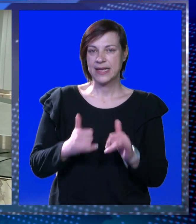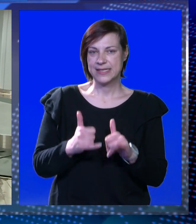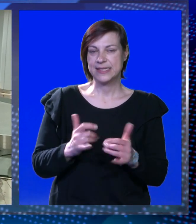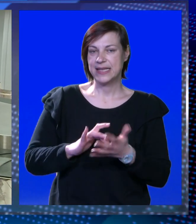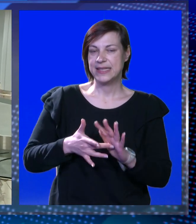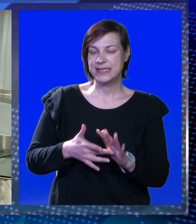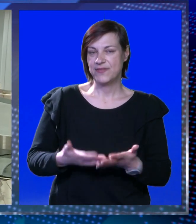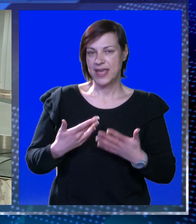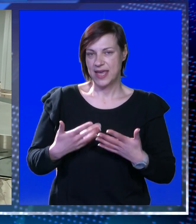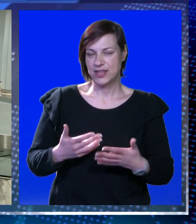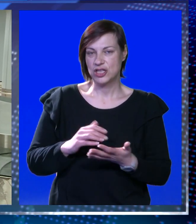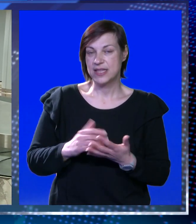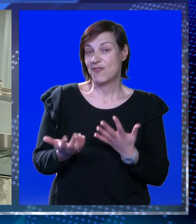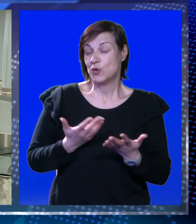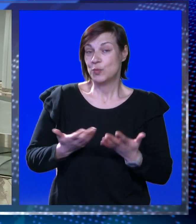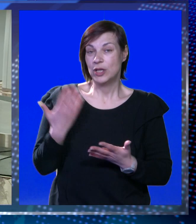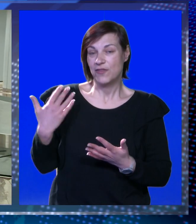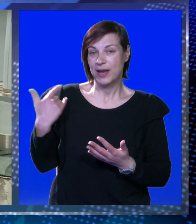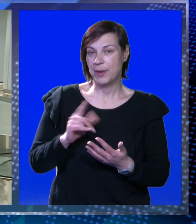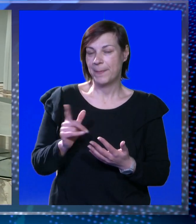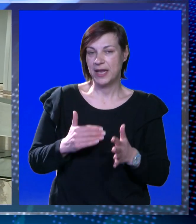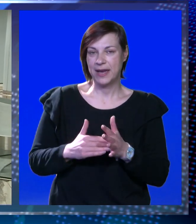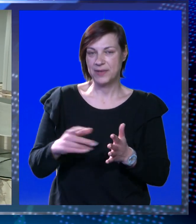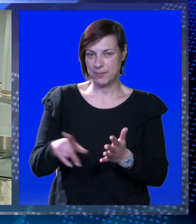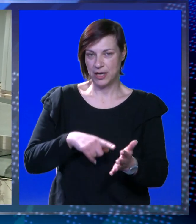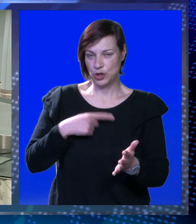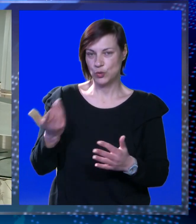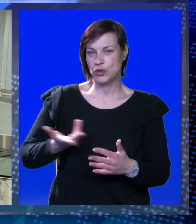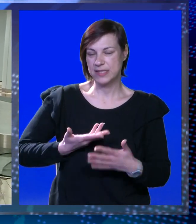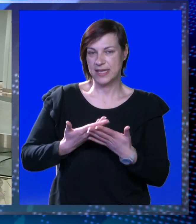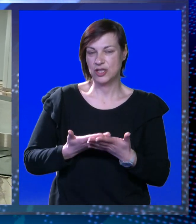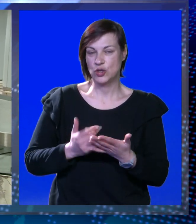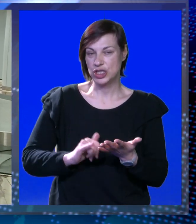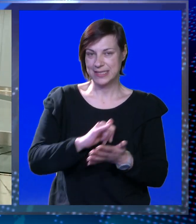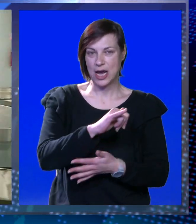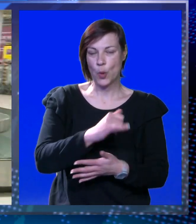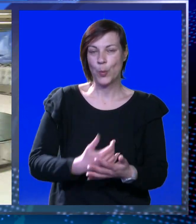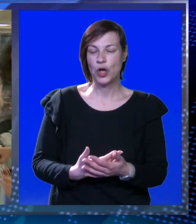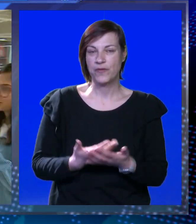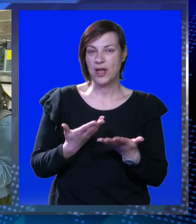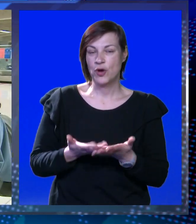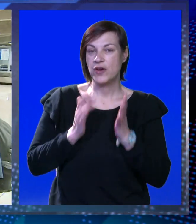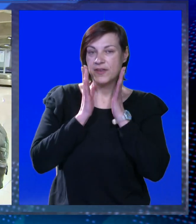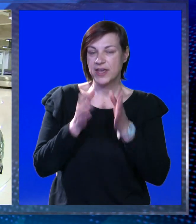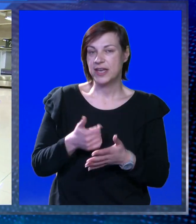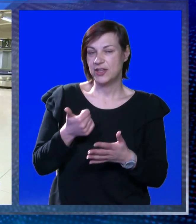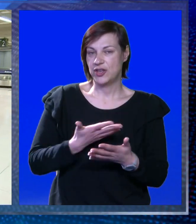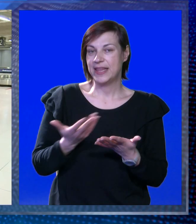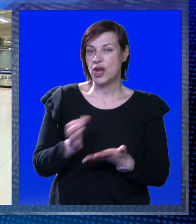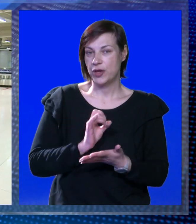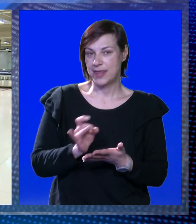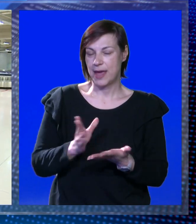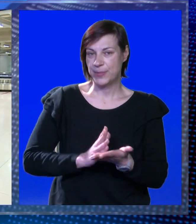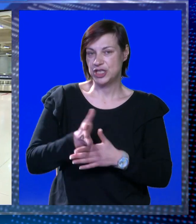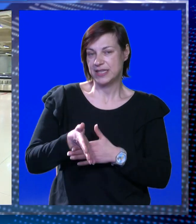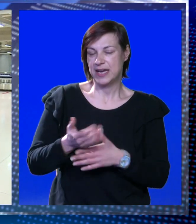Sad je sve jako jednostavno, uzbudljivo nam je bilo, nije nam trebalo dugo za doći ovdje iz Rakoplova. Ovo je vjerovatno jedan od